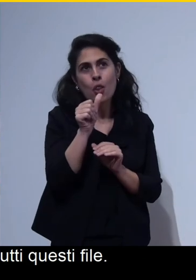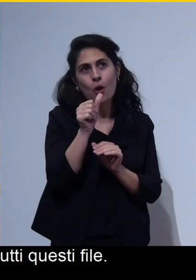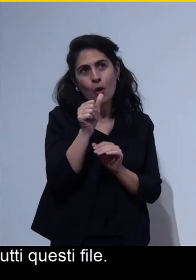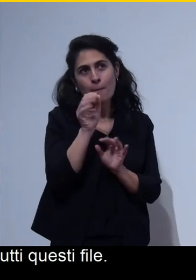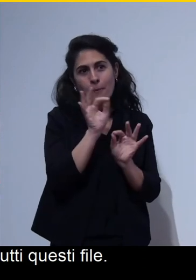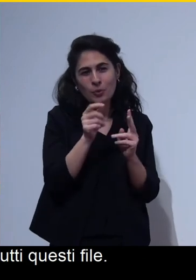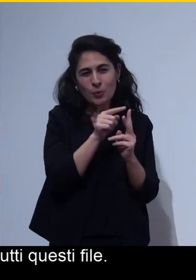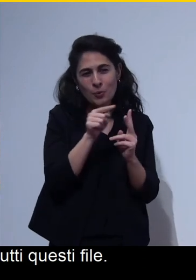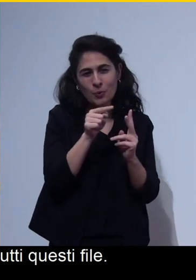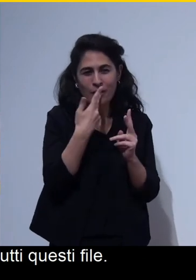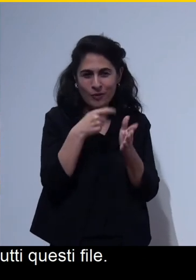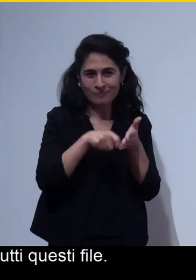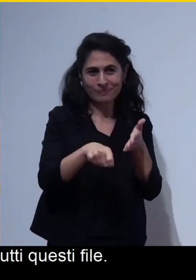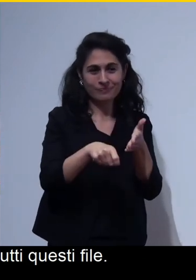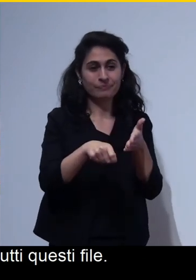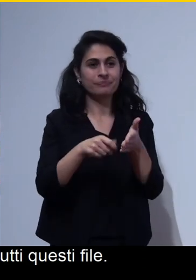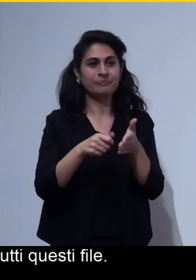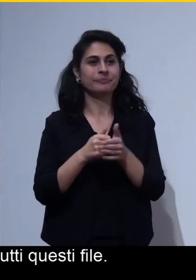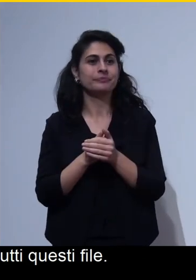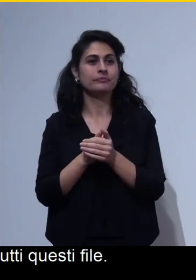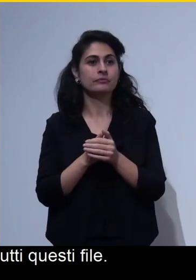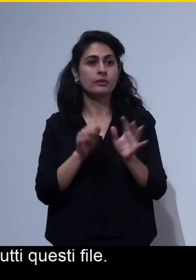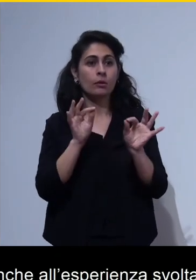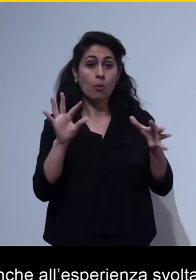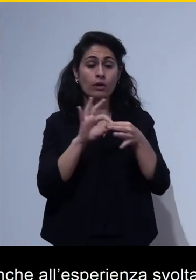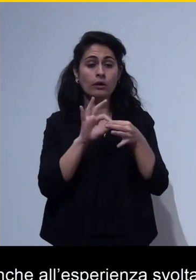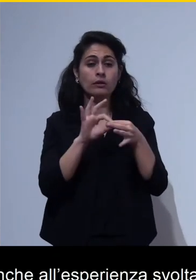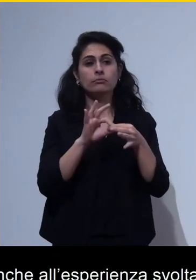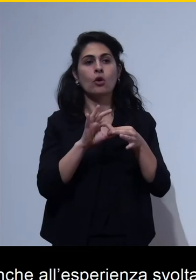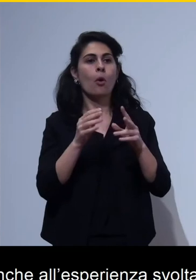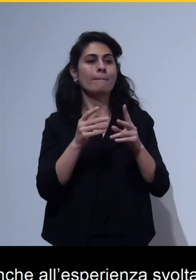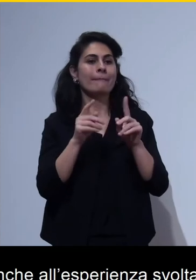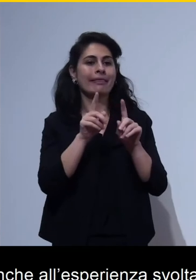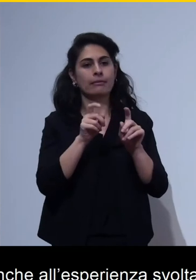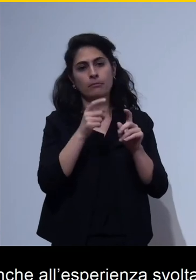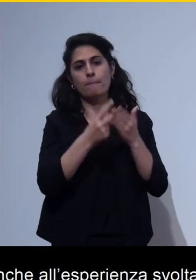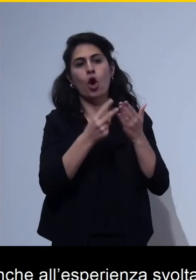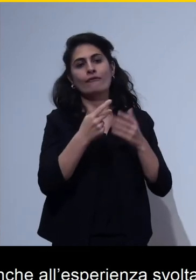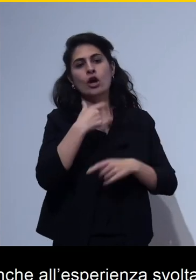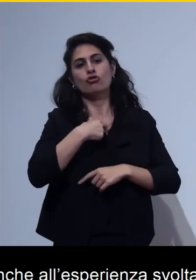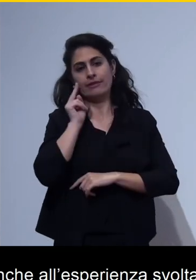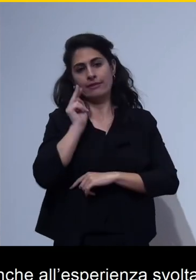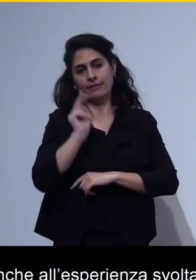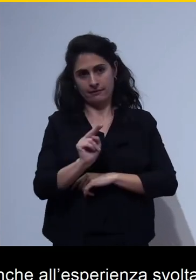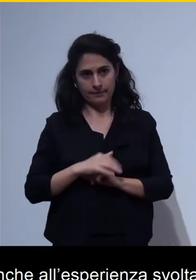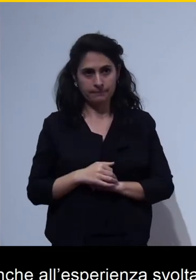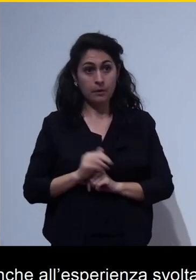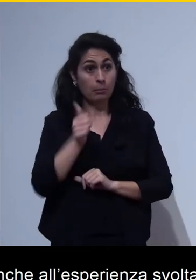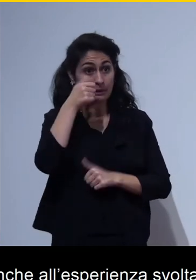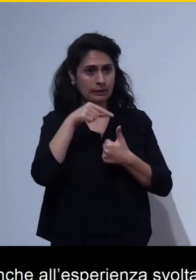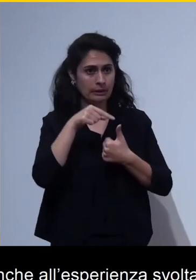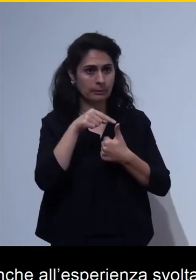rispetto anche all'esperienza svolta sulle prove soggettive. Il primo aspetto è questo. È